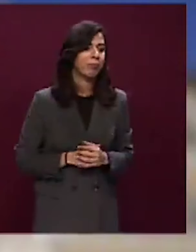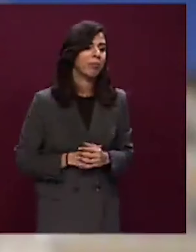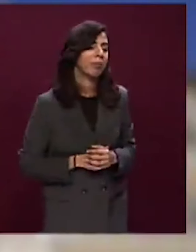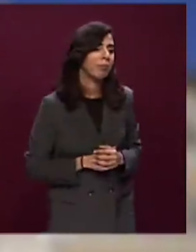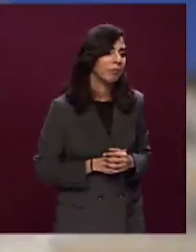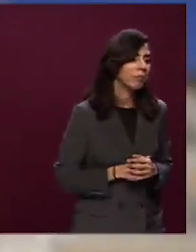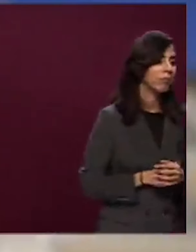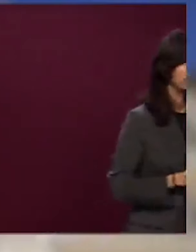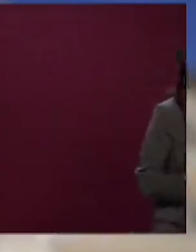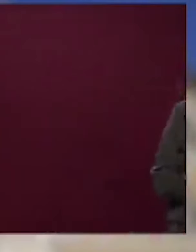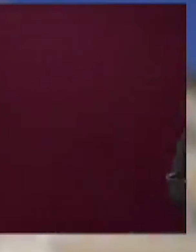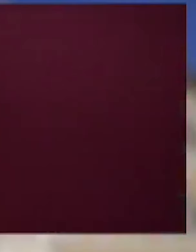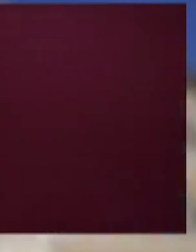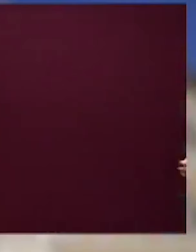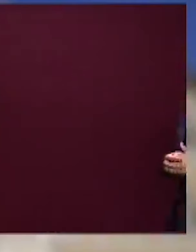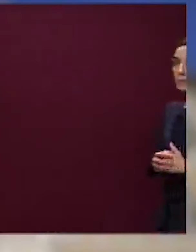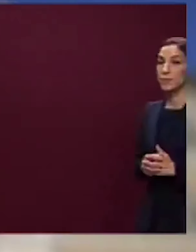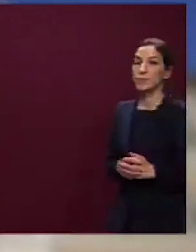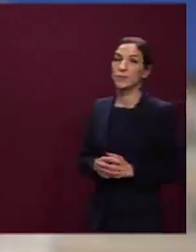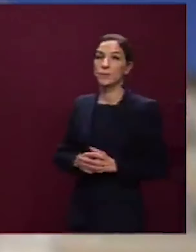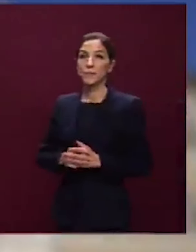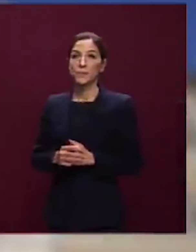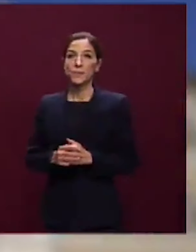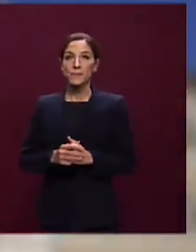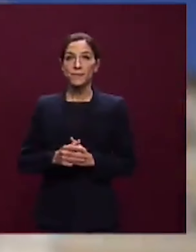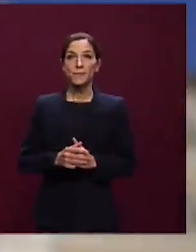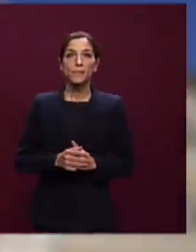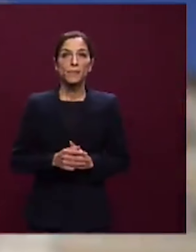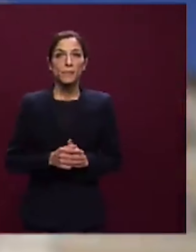Colleghi Grazie